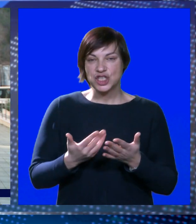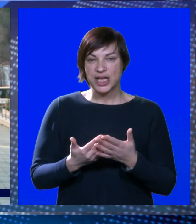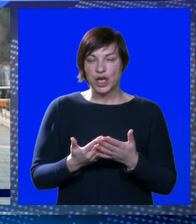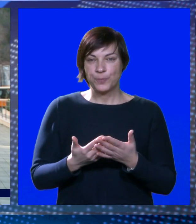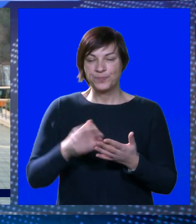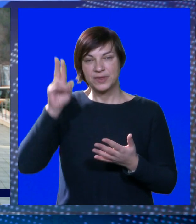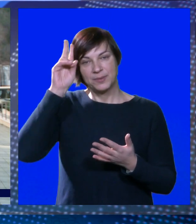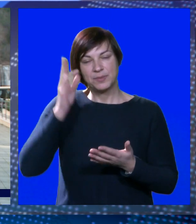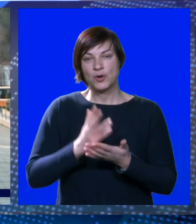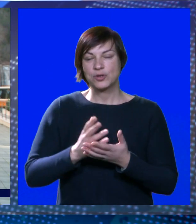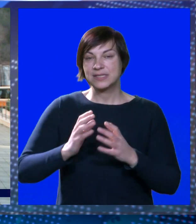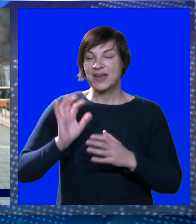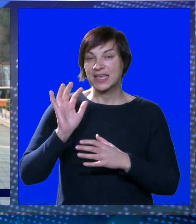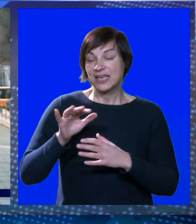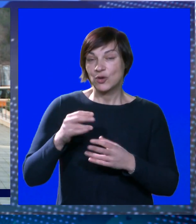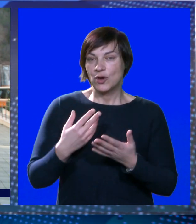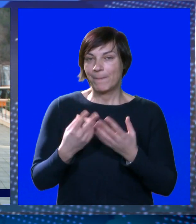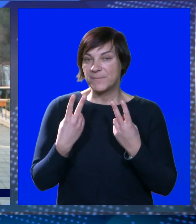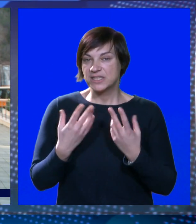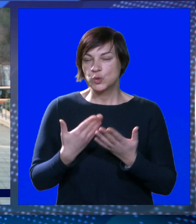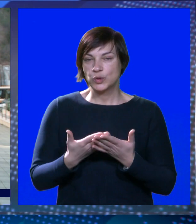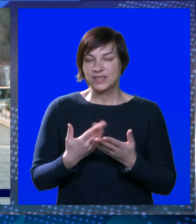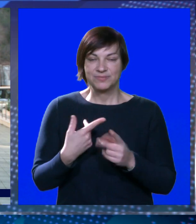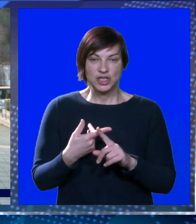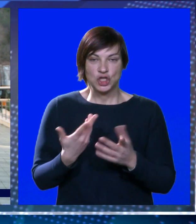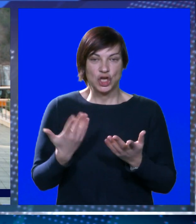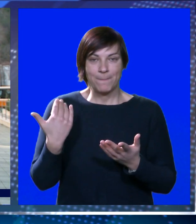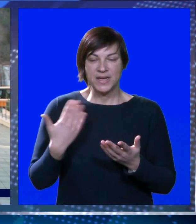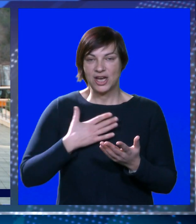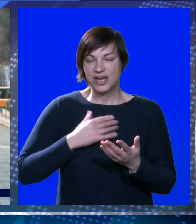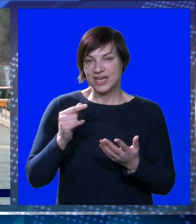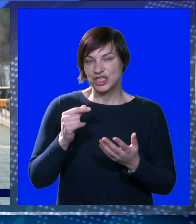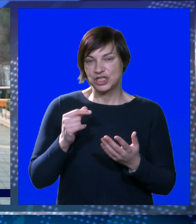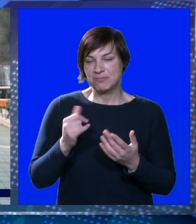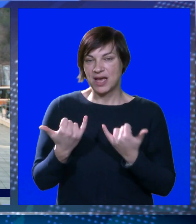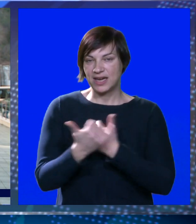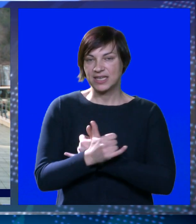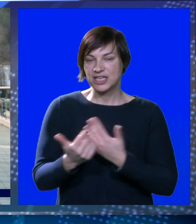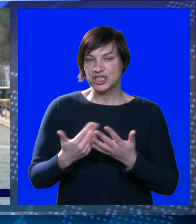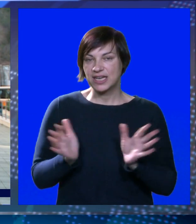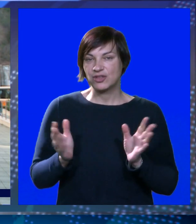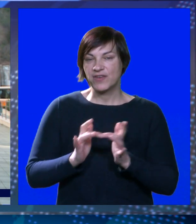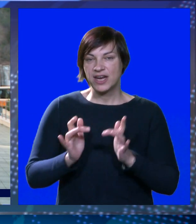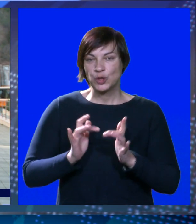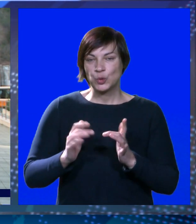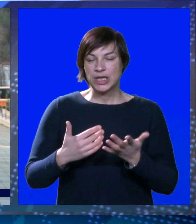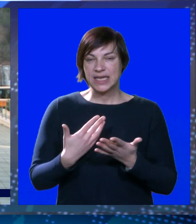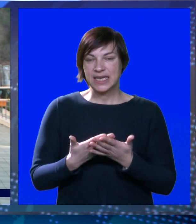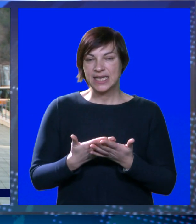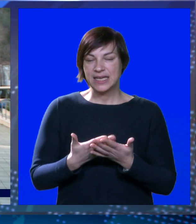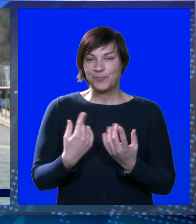da bi moglo svaki gol presuditi, to je ispostavilo se da je točno. Naš mali kiks na otvaranju turnira,